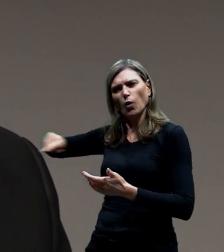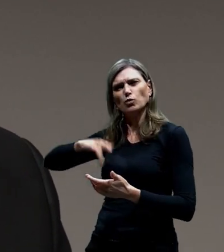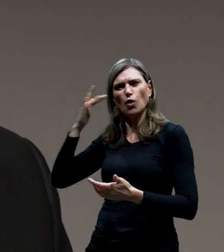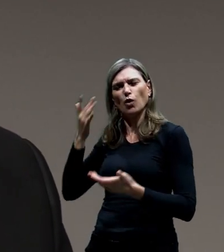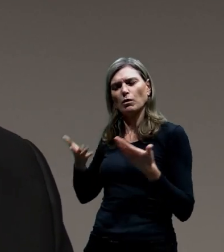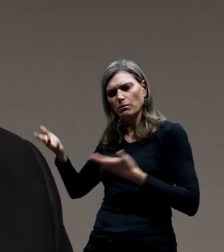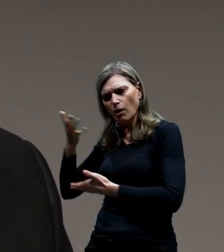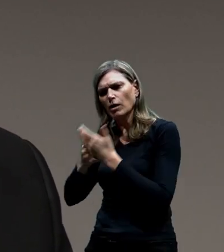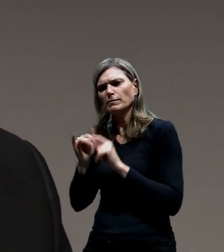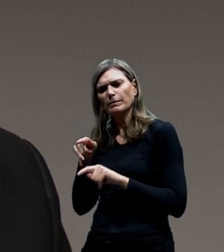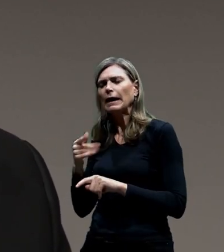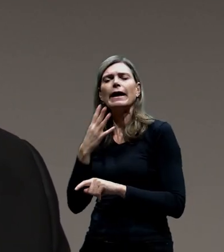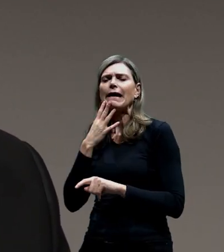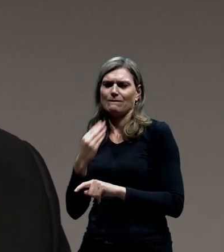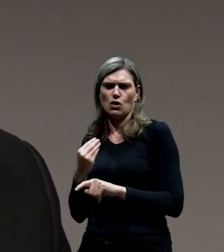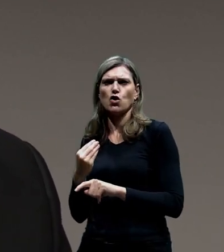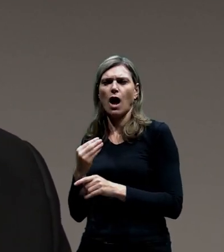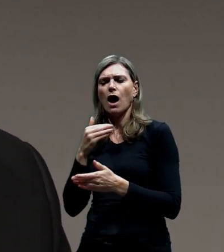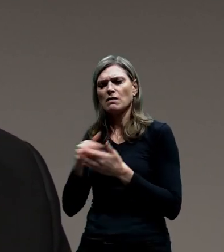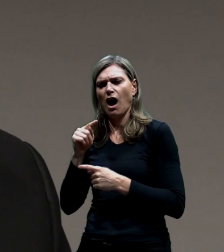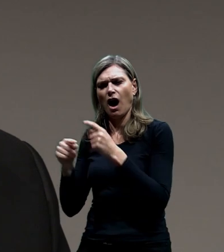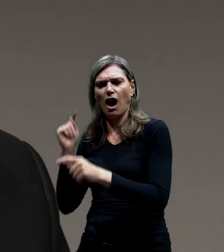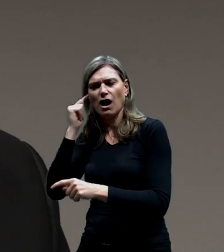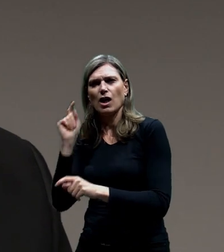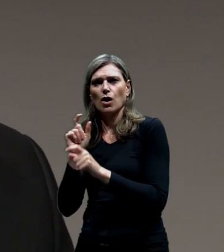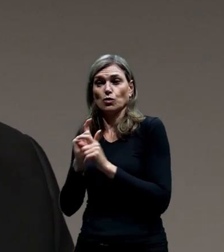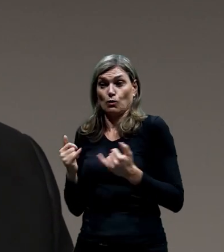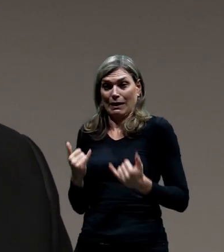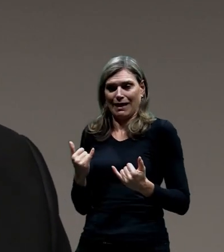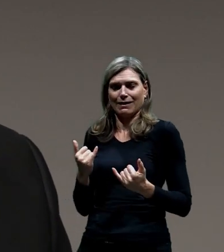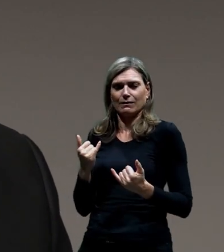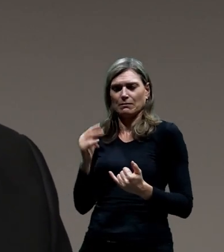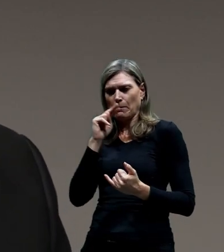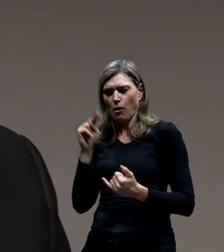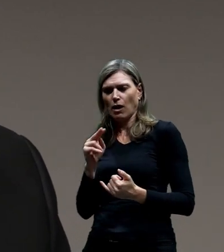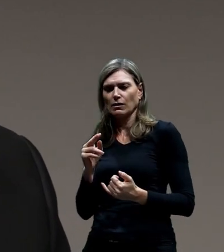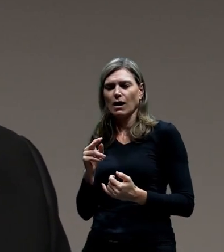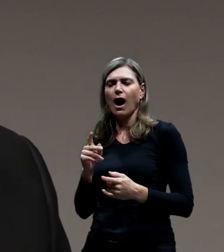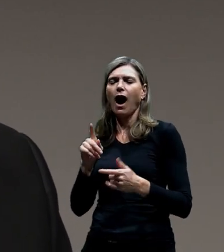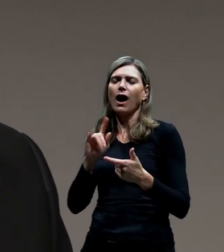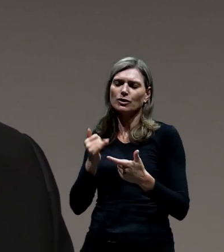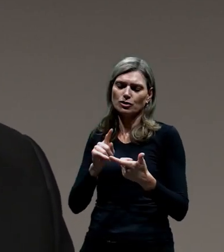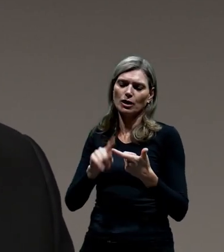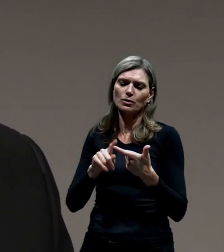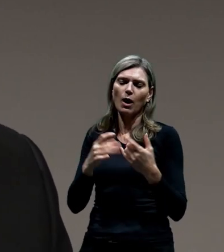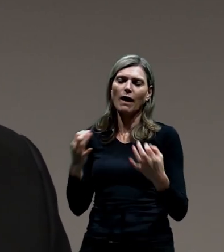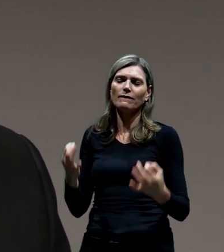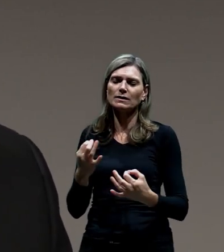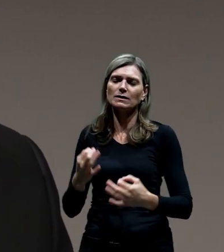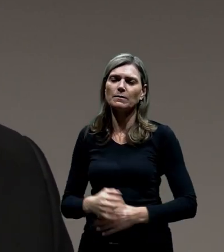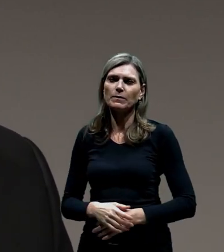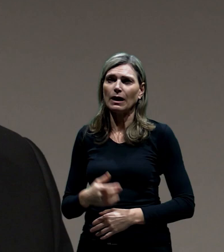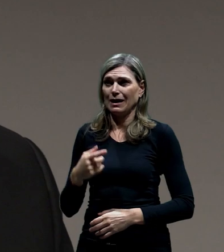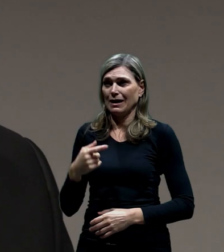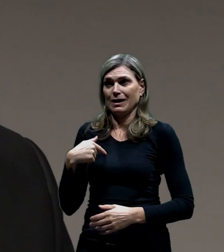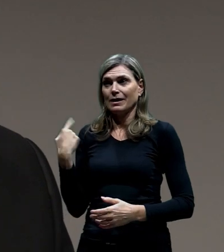je nevýhodné tu variantu sledovat v porovnání s tím, jak se to uvažuje teď. A ještě věc, na kterou jsem nezareagoval, my nemáme v